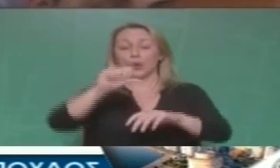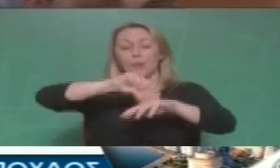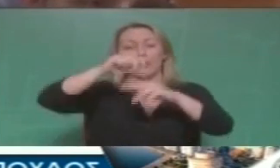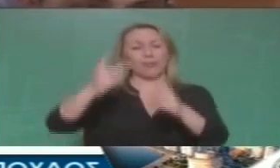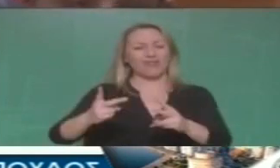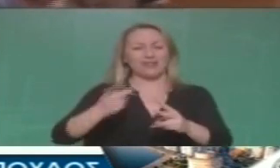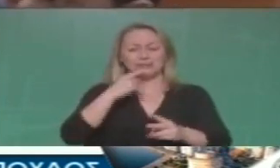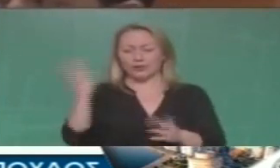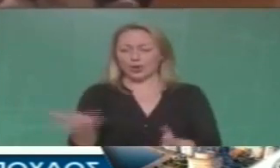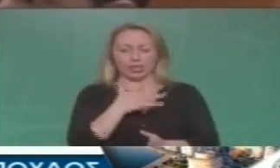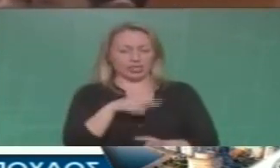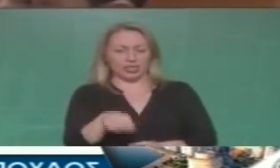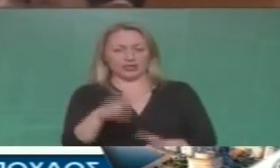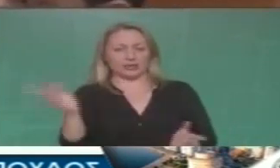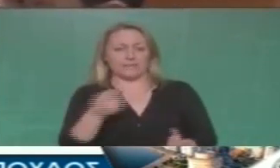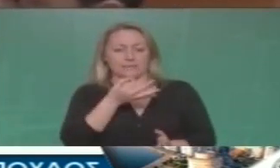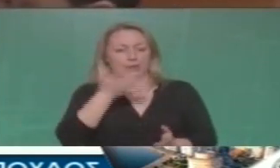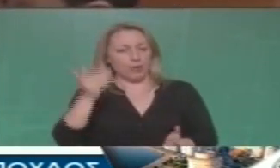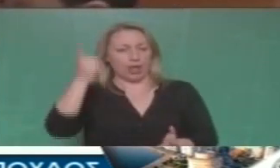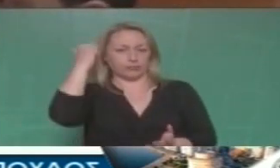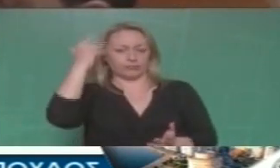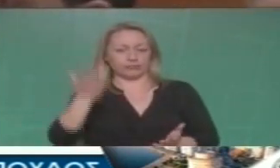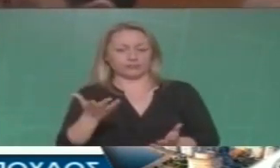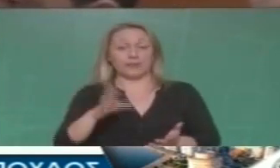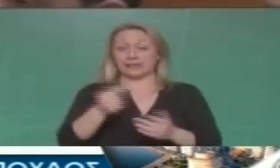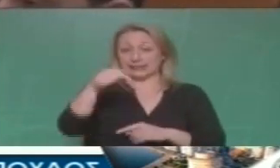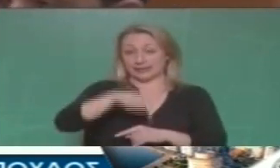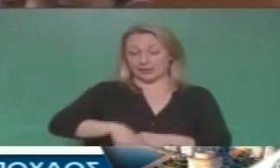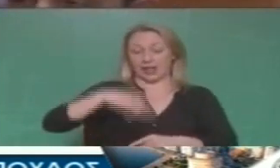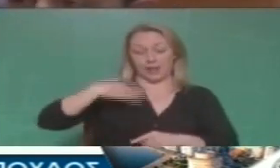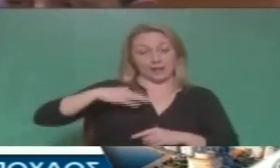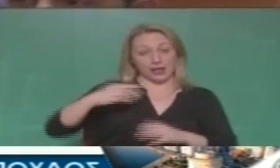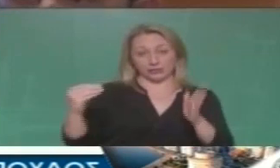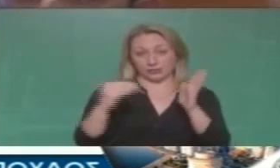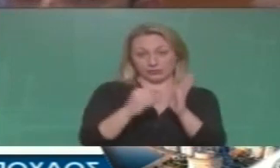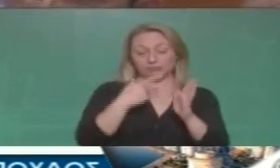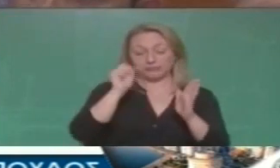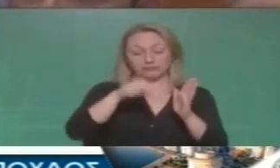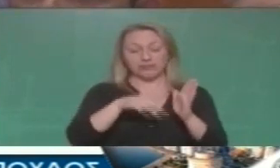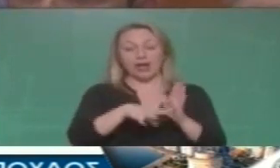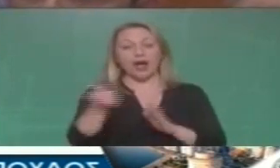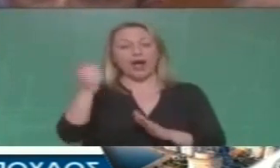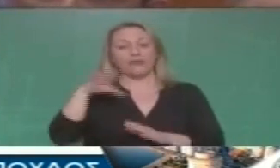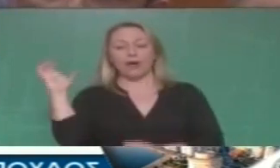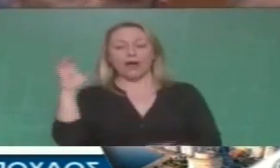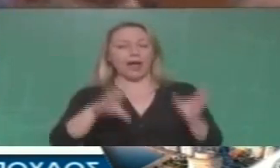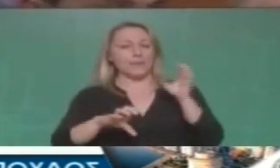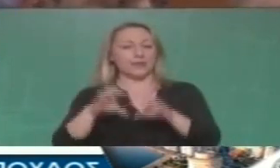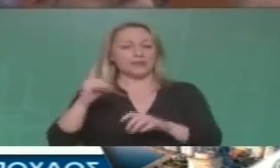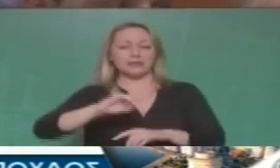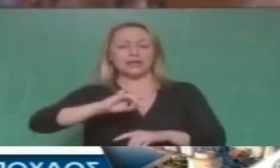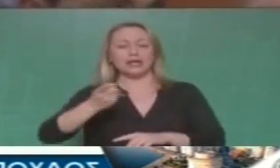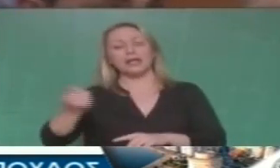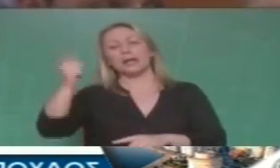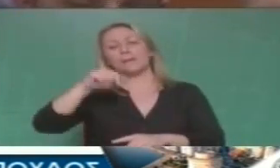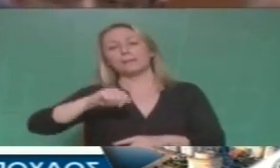τους ερμηνεύσει όπως θέλει και σήμερα μπορεί να έχει πράσινο αλλά αύριο αν βρεθεί κάποιος επενδυτής ή έτσι ορίσουν τα συμφέροντα